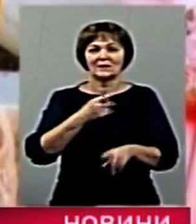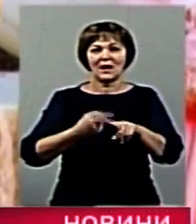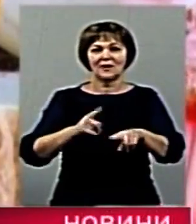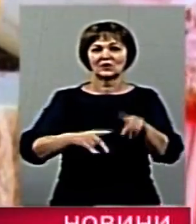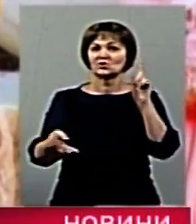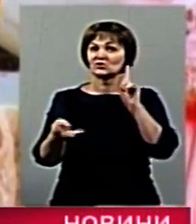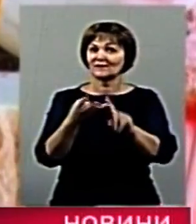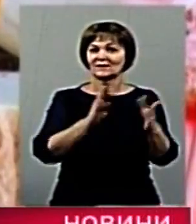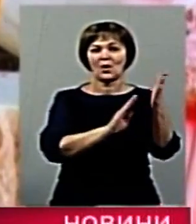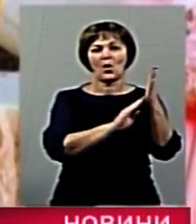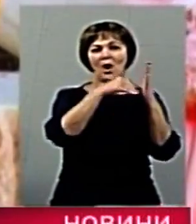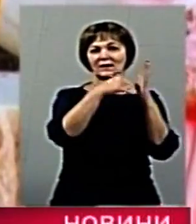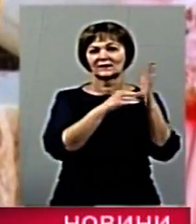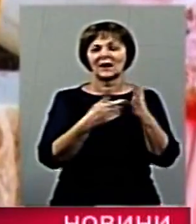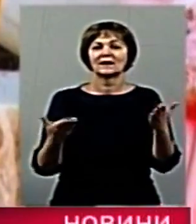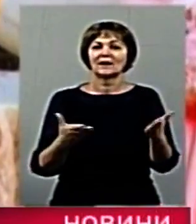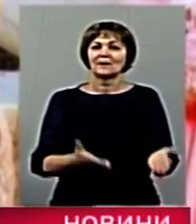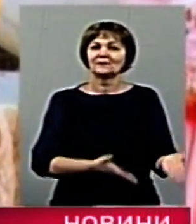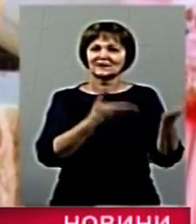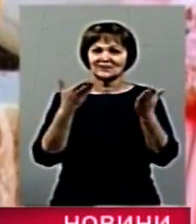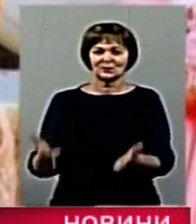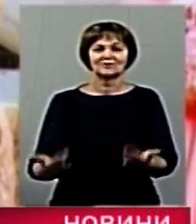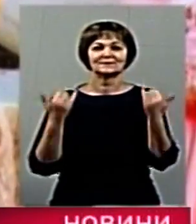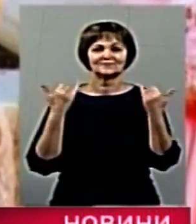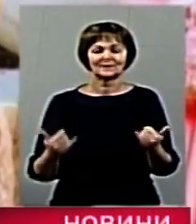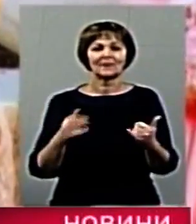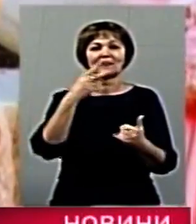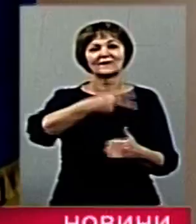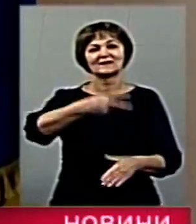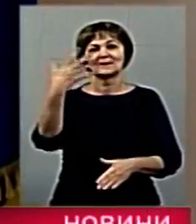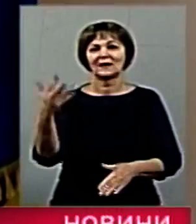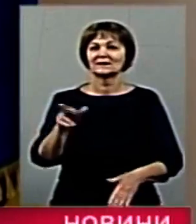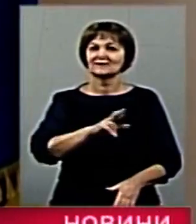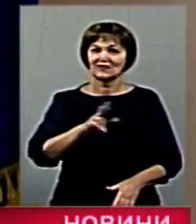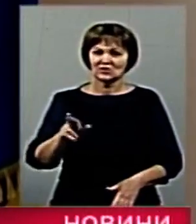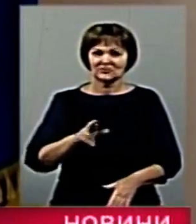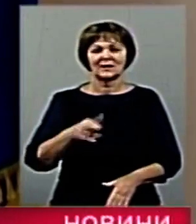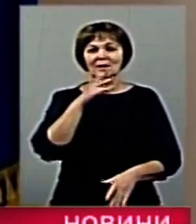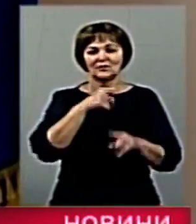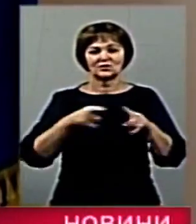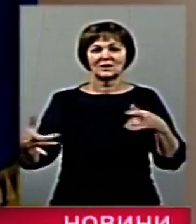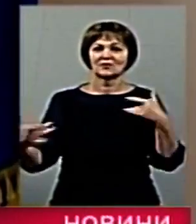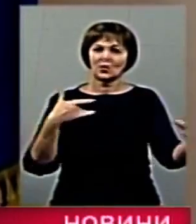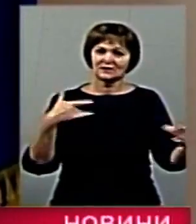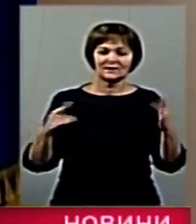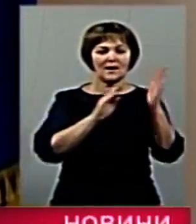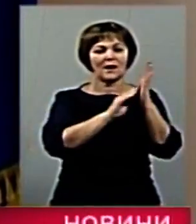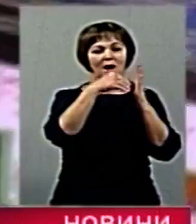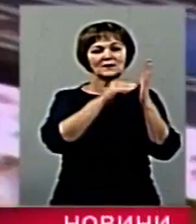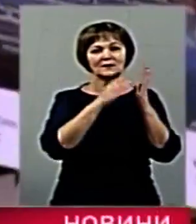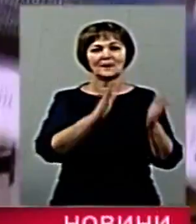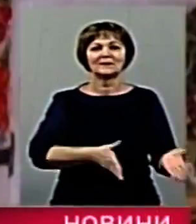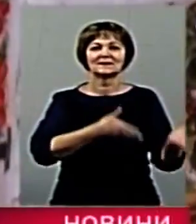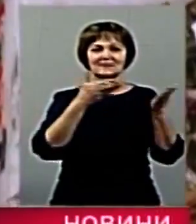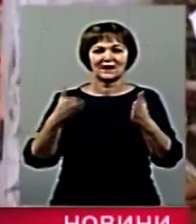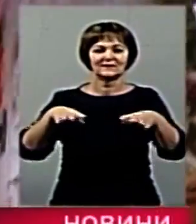четвертий календар, що презентують наразі. А 25 січня у музично-драматичному театрі під час благодійного концерту календарі представлять